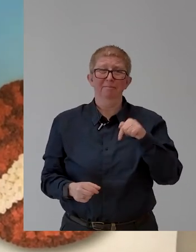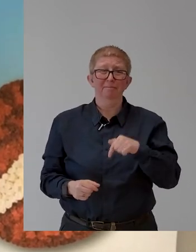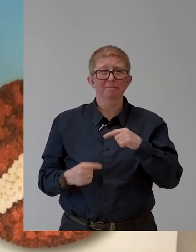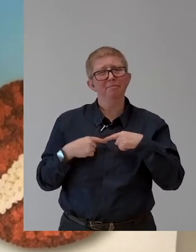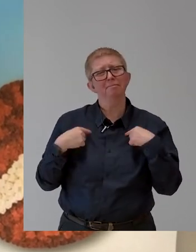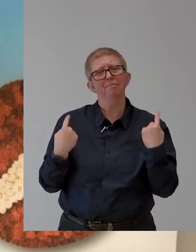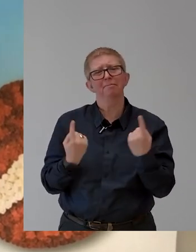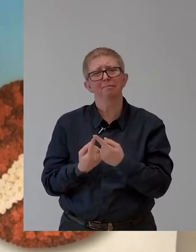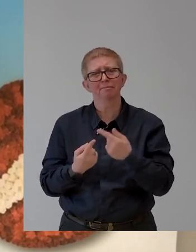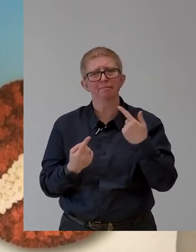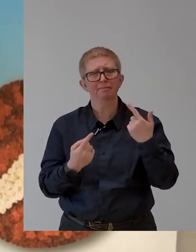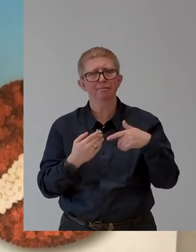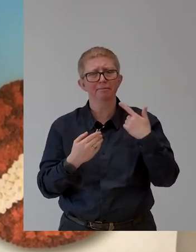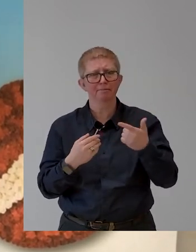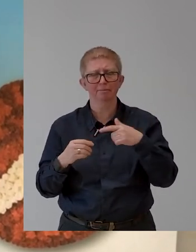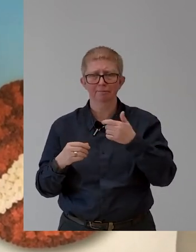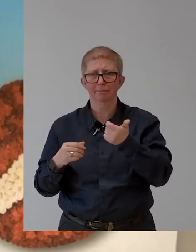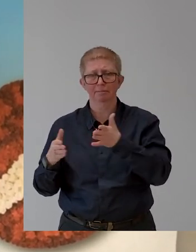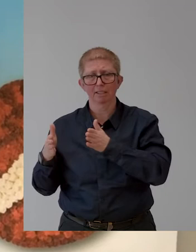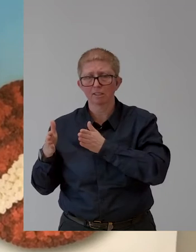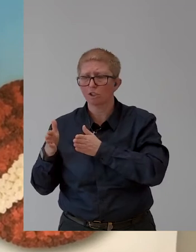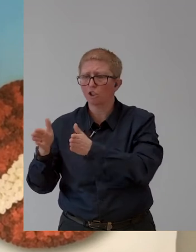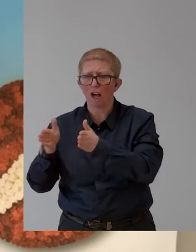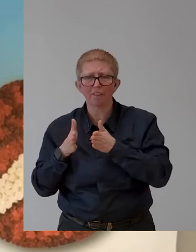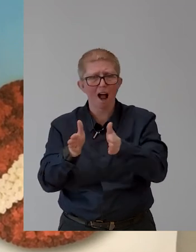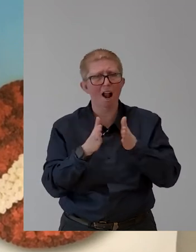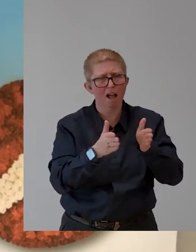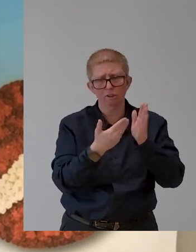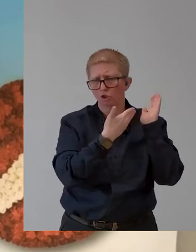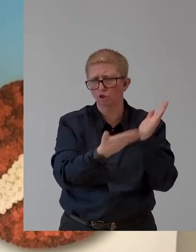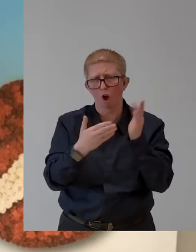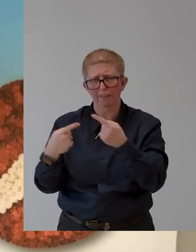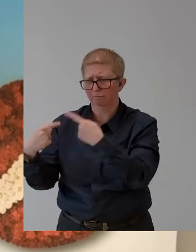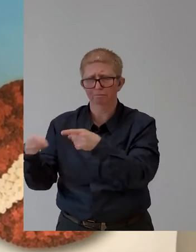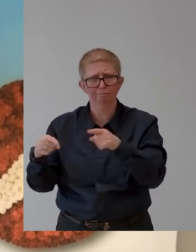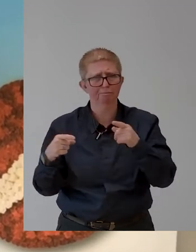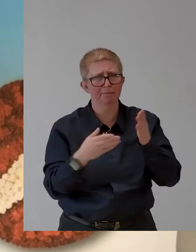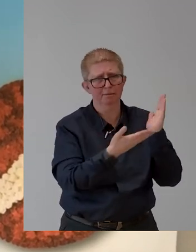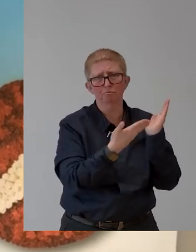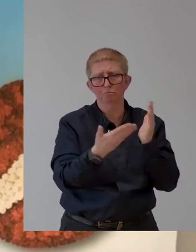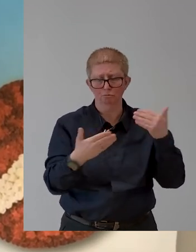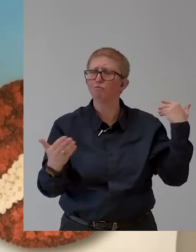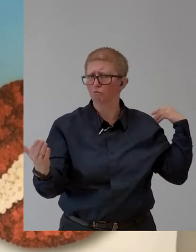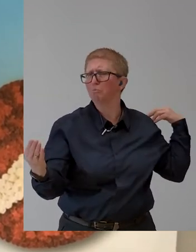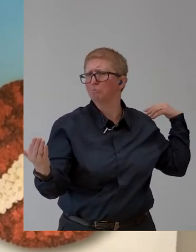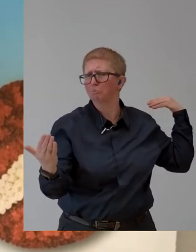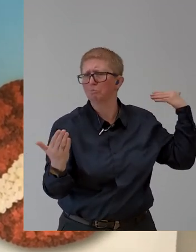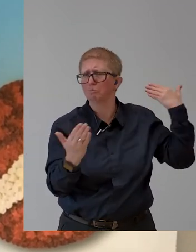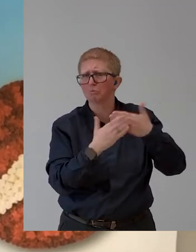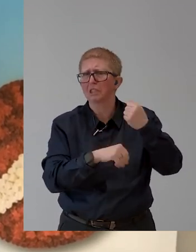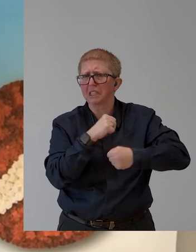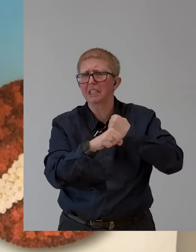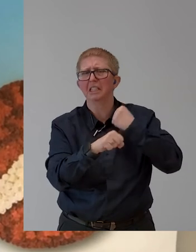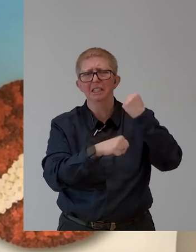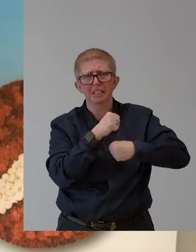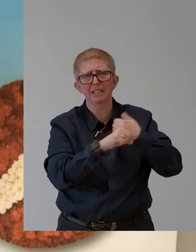services, which we have been already promoting for many years, has allowed the vast majority